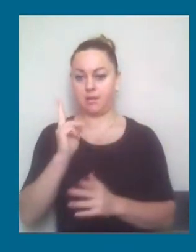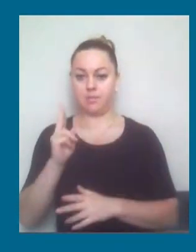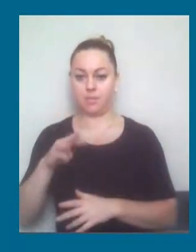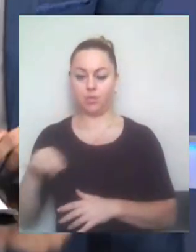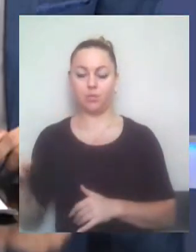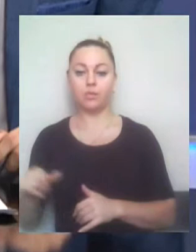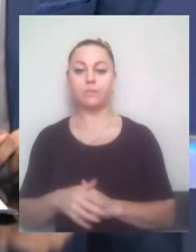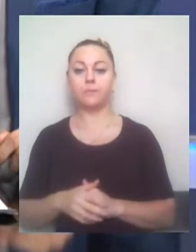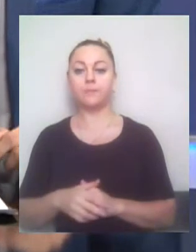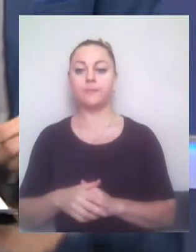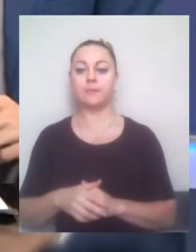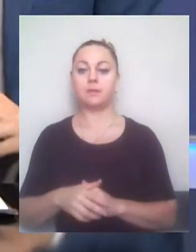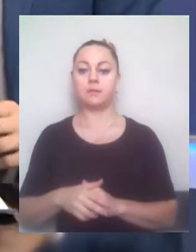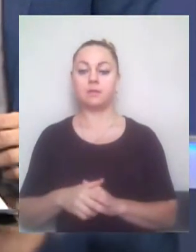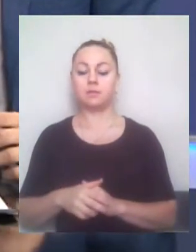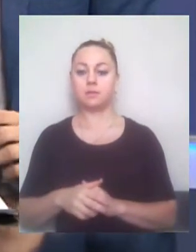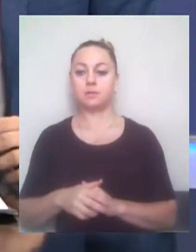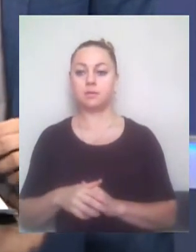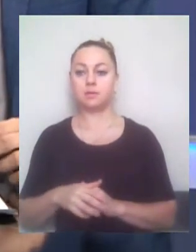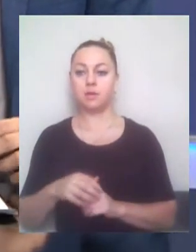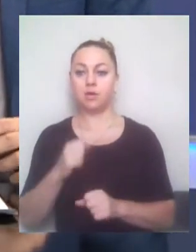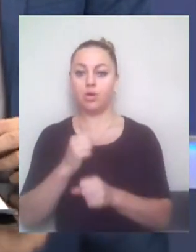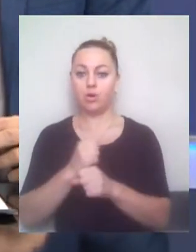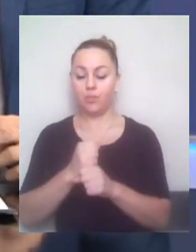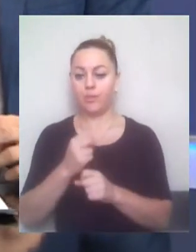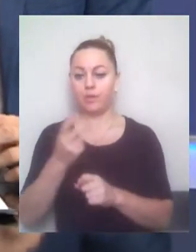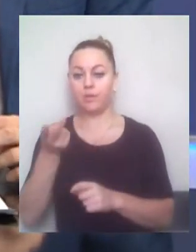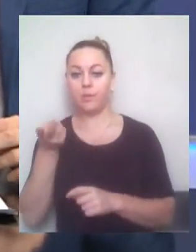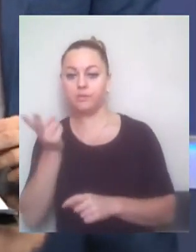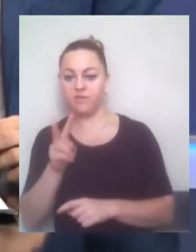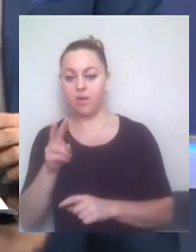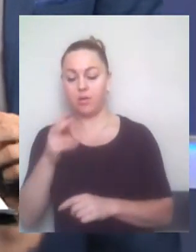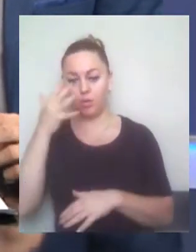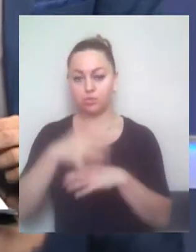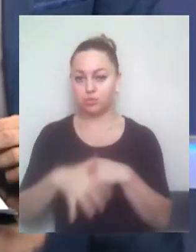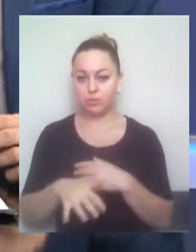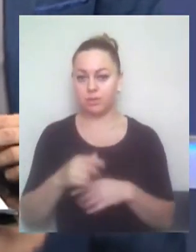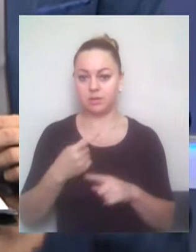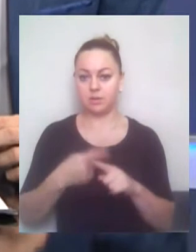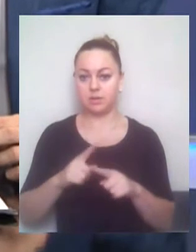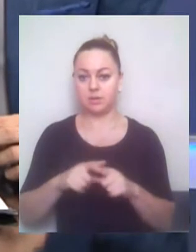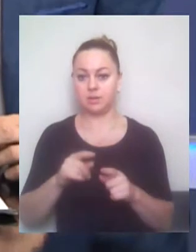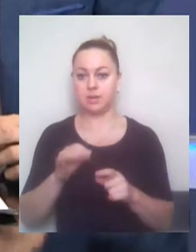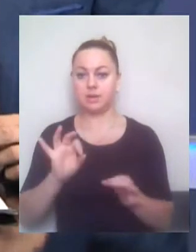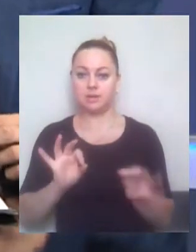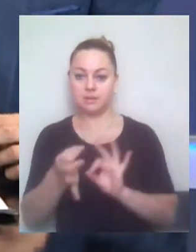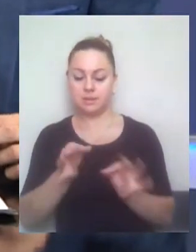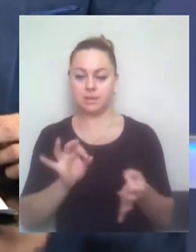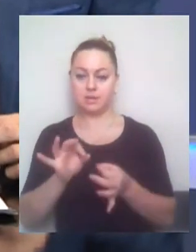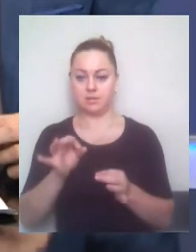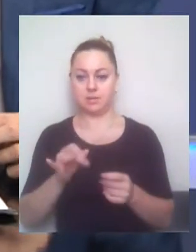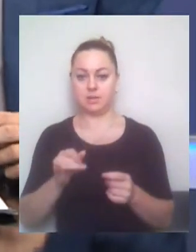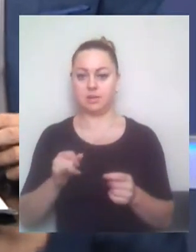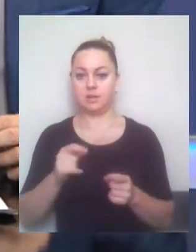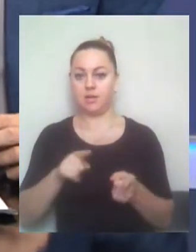свій лад, робити підміну поняття, не інакше, як спроба спровокувати компанію на якісь дії. Взнасти в обману